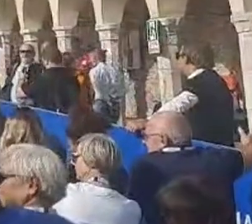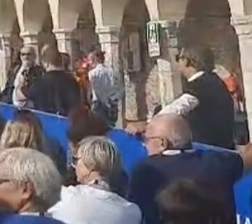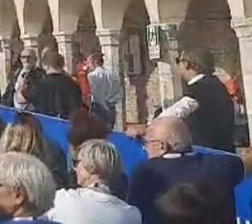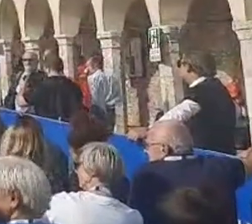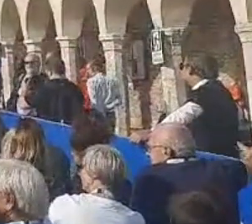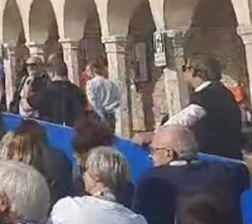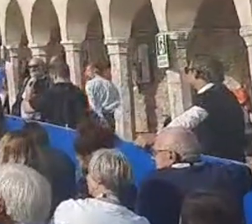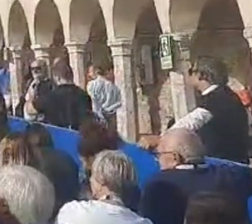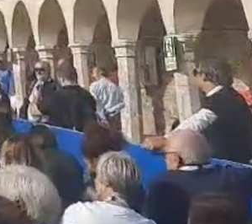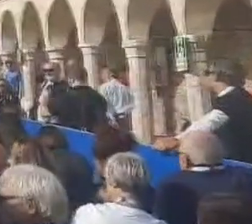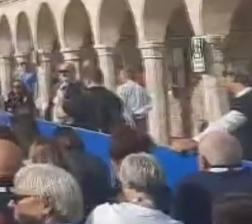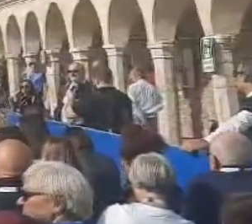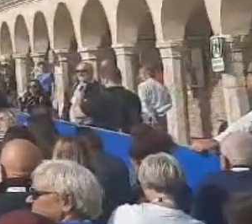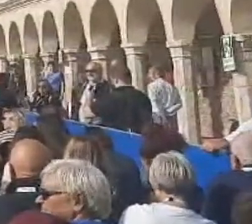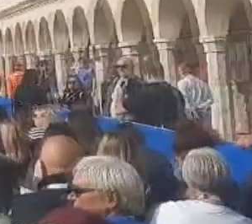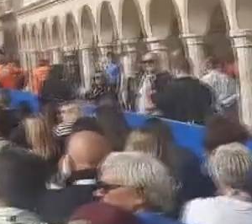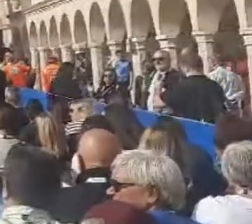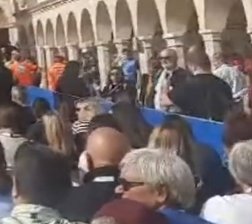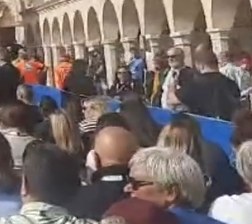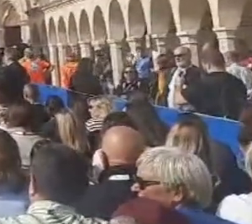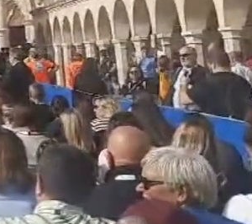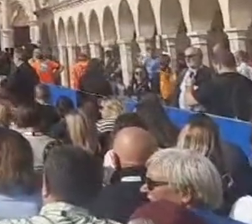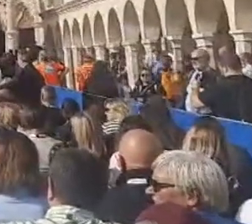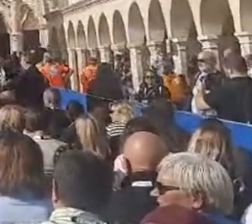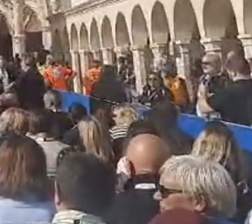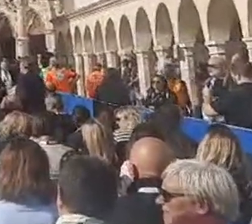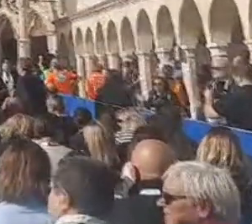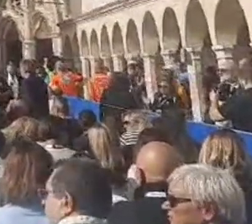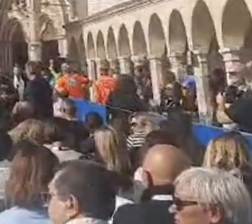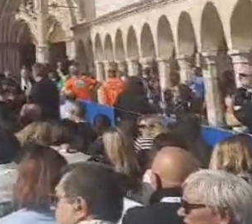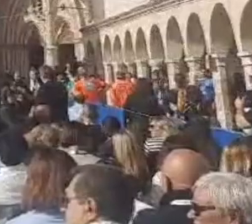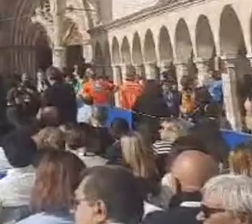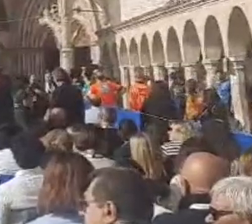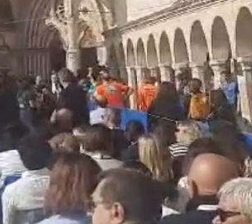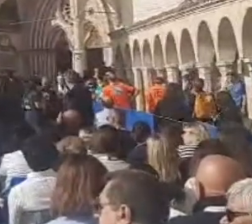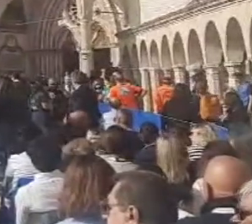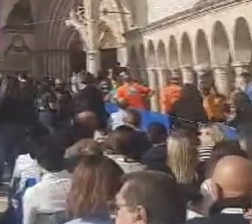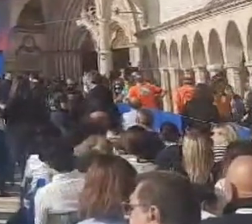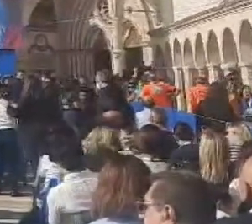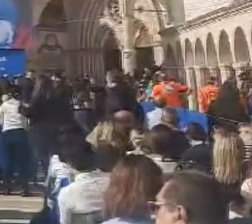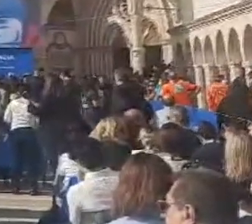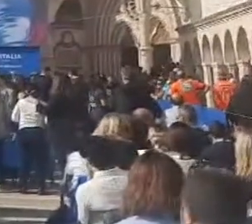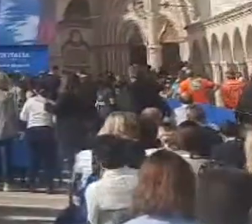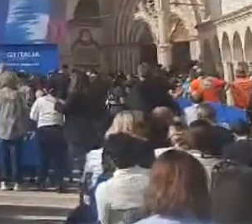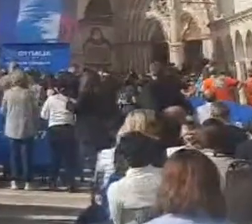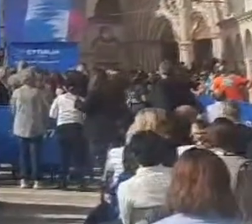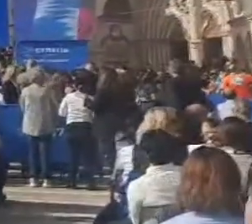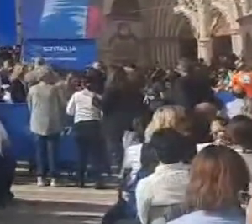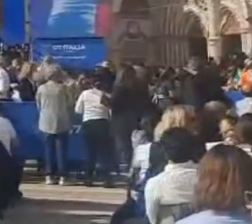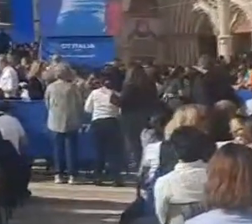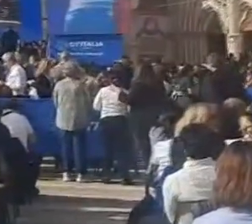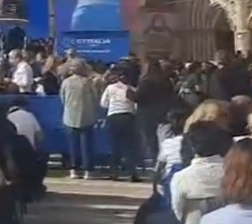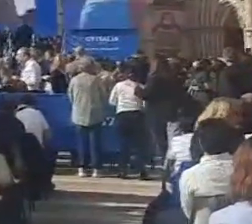Anfas, insieme al garantire la migliore qualità di vita possibile a tutte le persone con disabilità, specie intellettive e